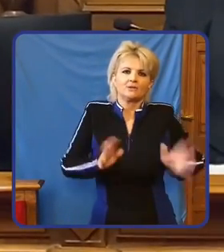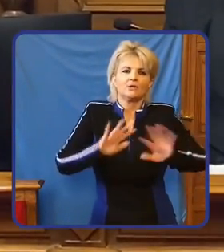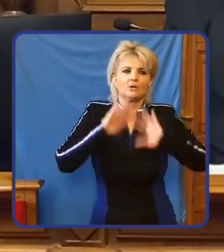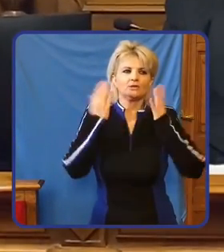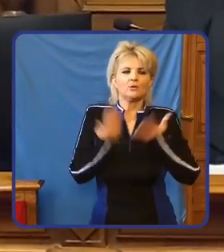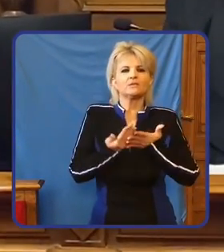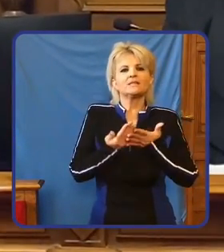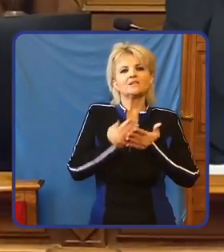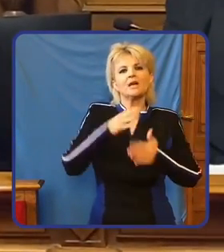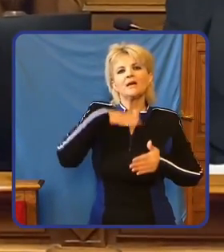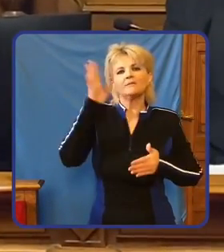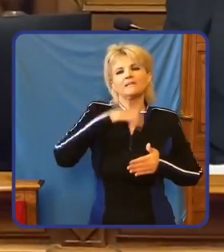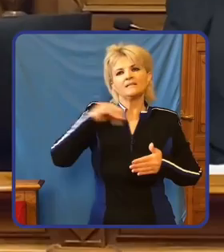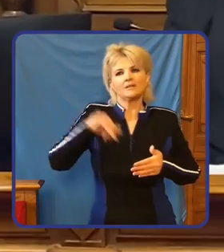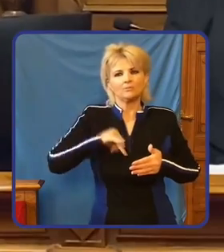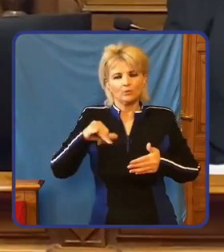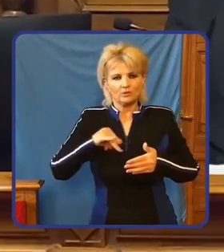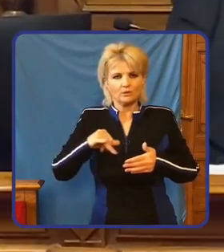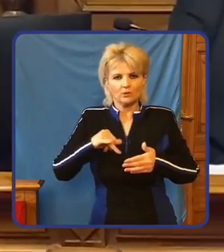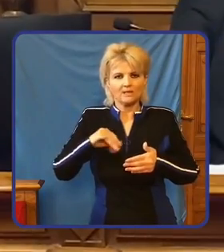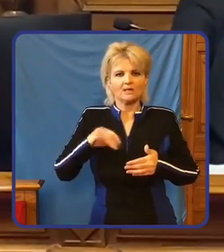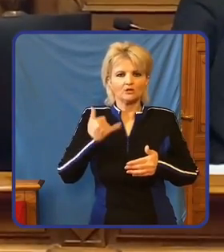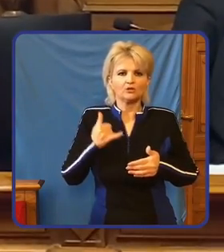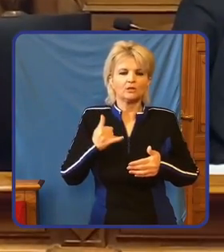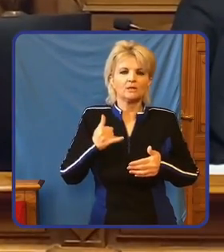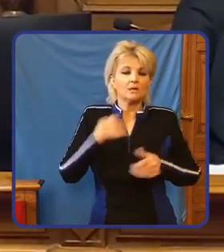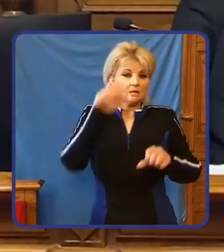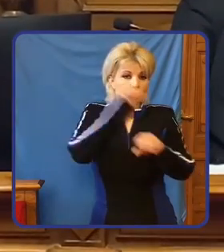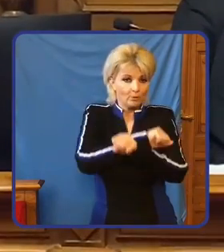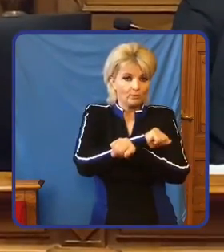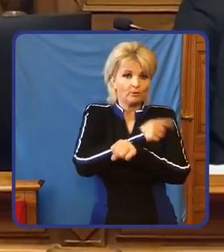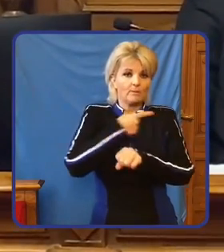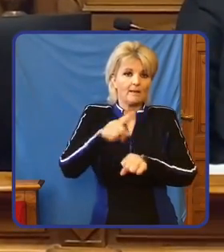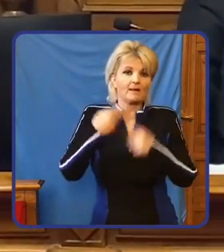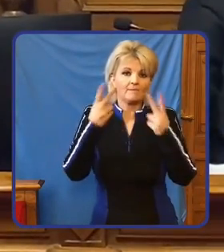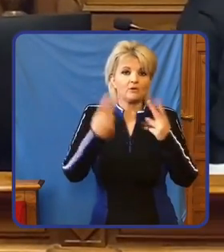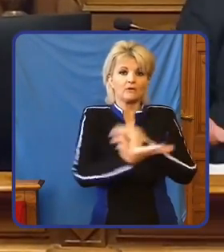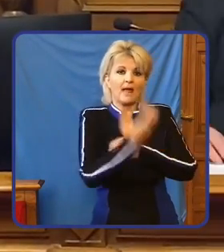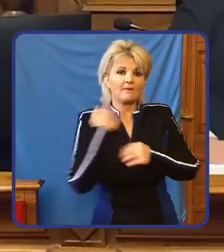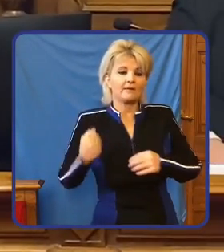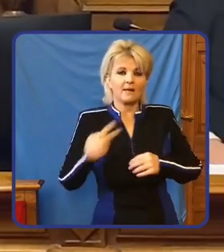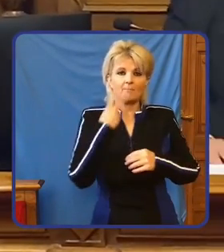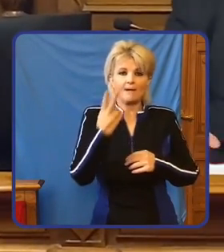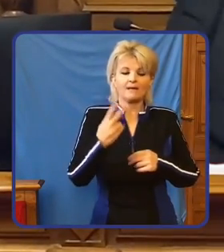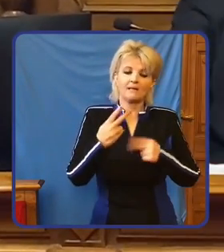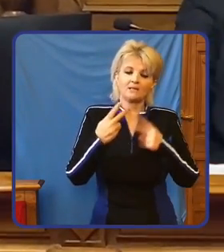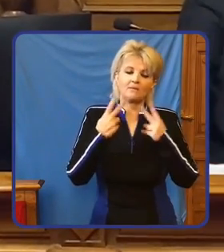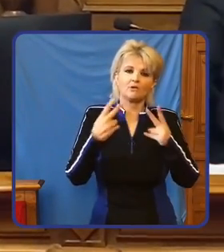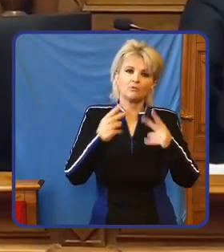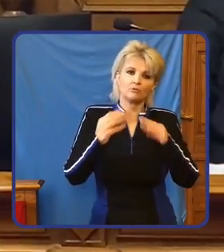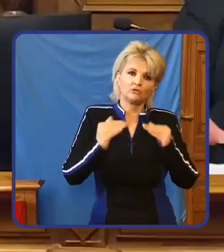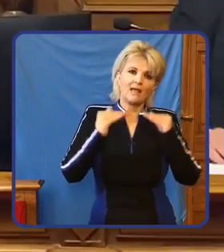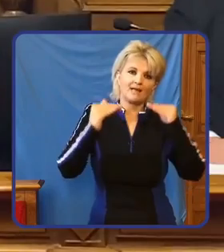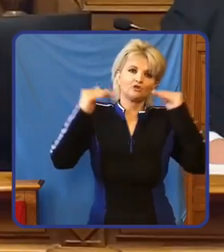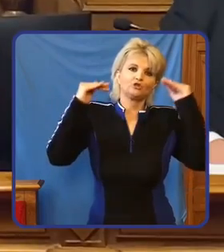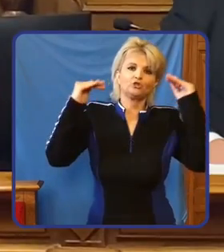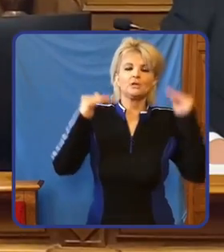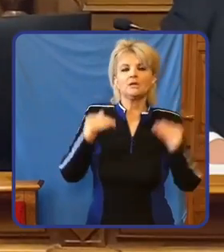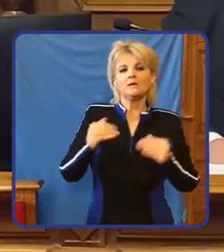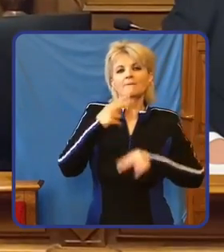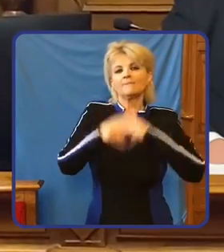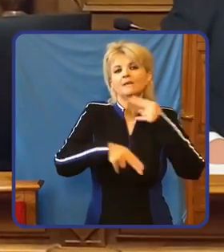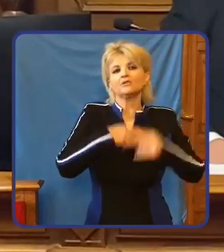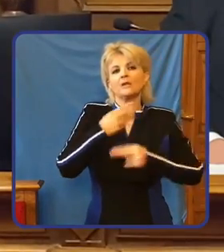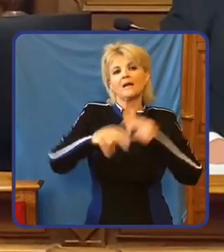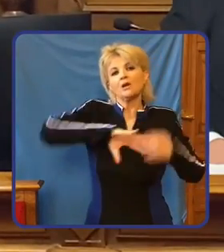összes Fideszes bűnöző, meg a nemcsak Fideszes bűnöző is, börtönbe kerülne a vagyonát, elvennénk, megnéznénk, vagyonosodási vizsgálattal, hogy